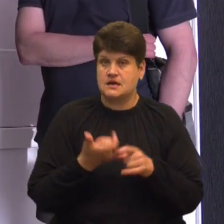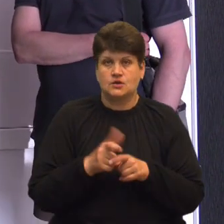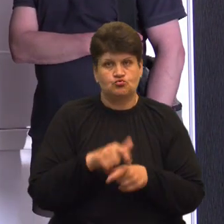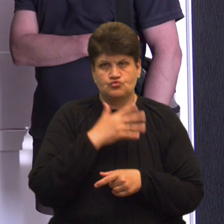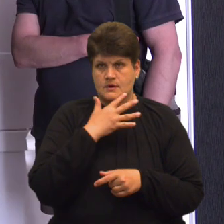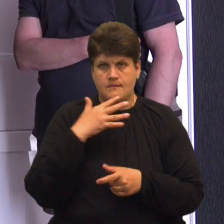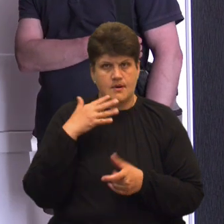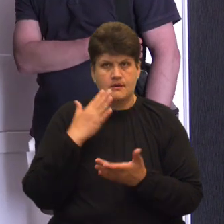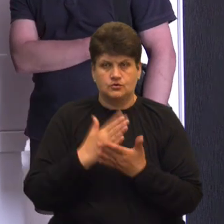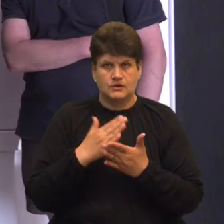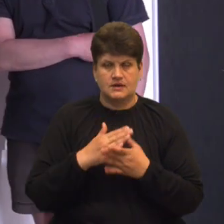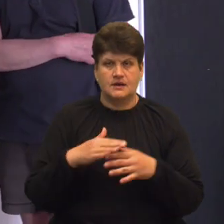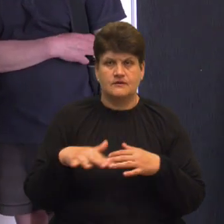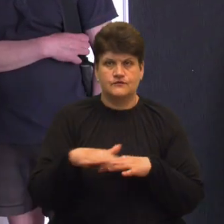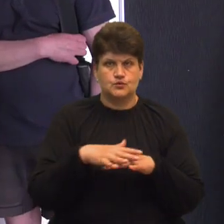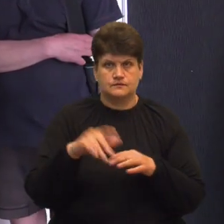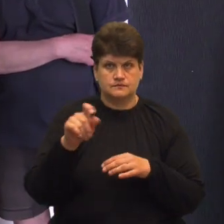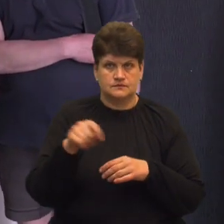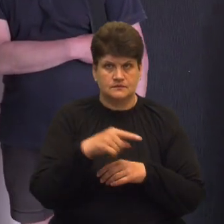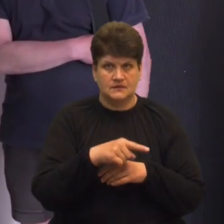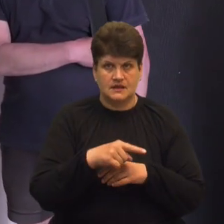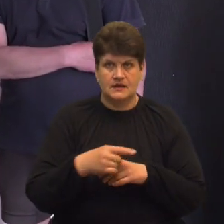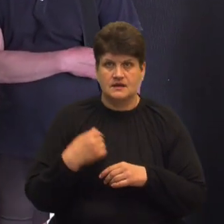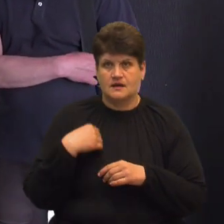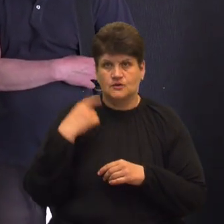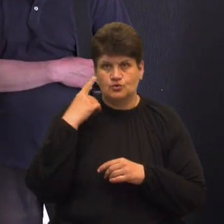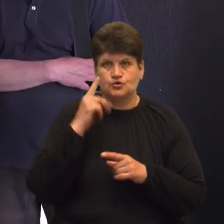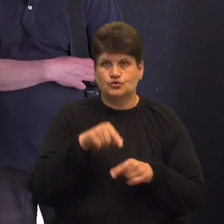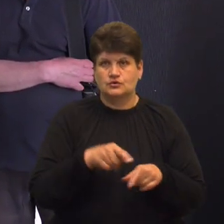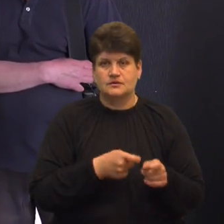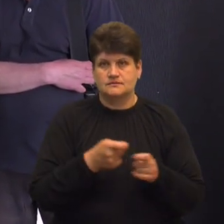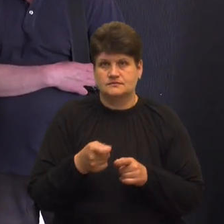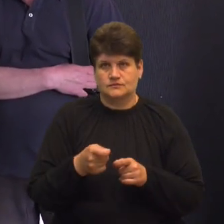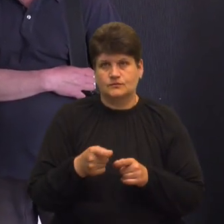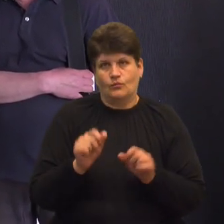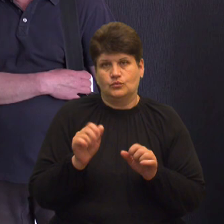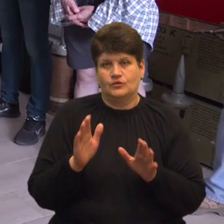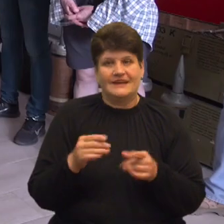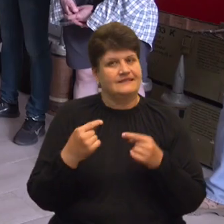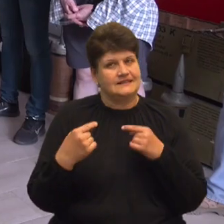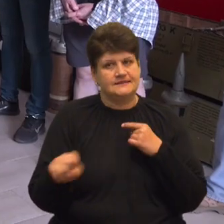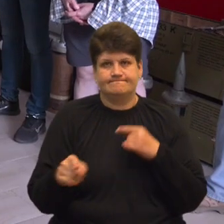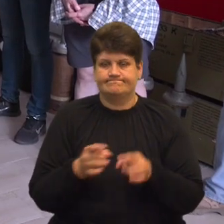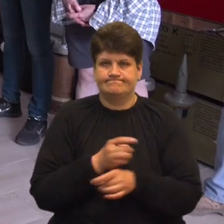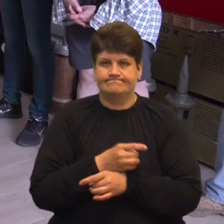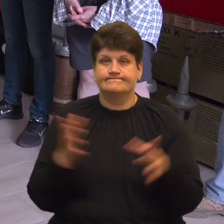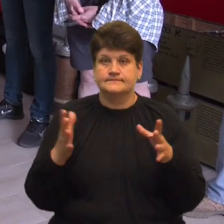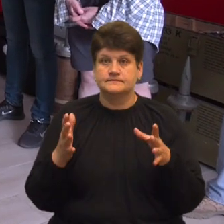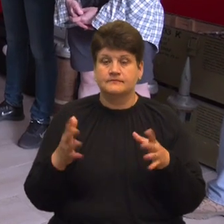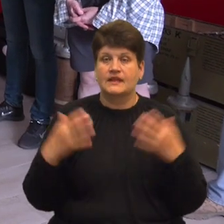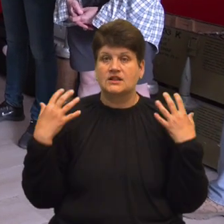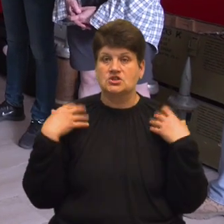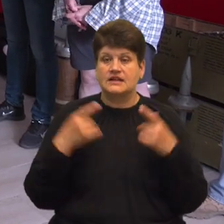їх в зоні ведення боєї дій, я не виключаю, що їх ніхто сюди не притащить. В них зовсім другий тип підривача. Начальник відділу